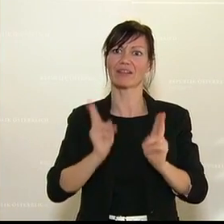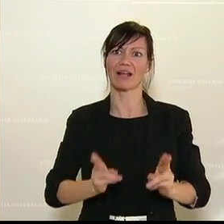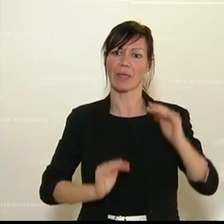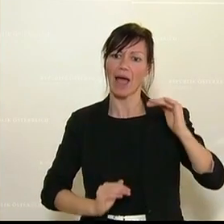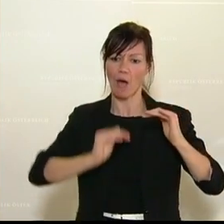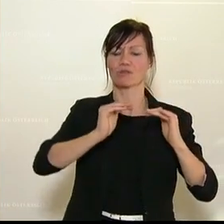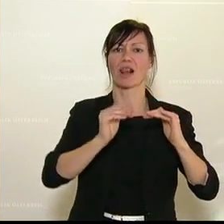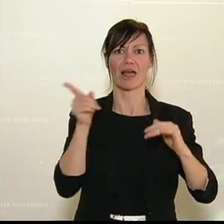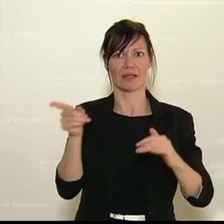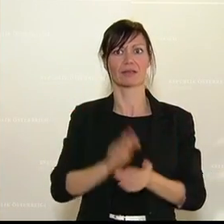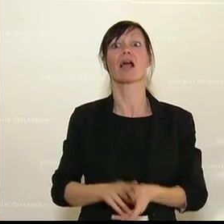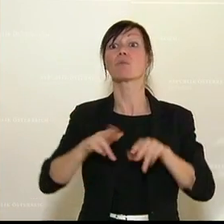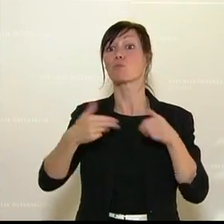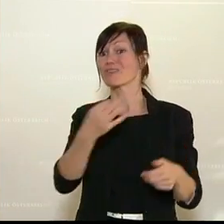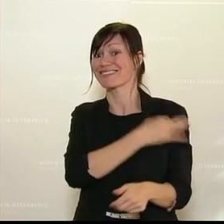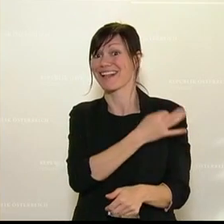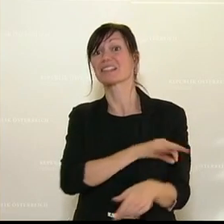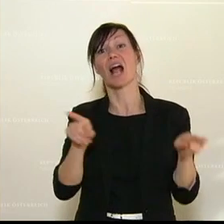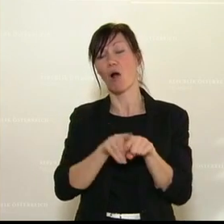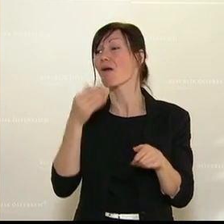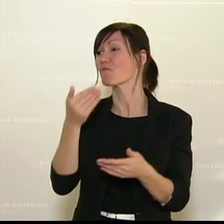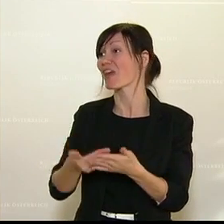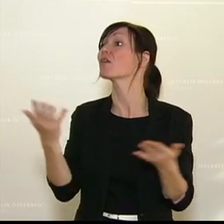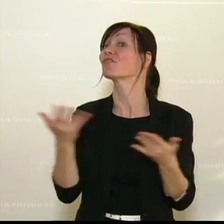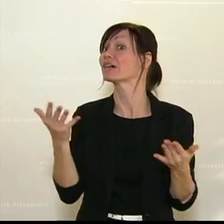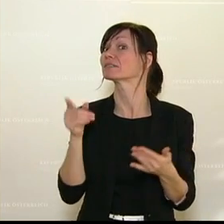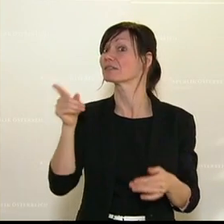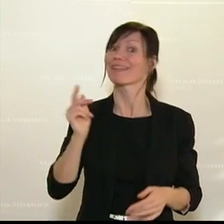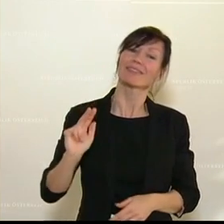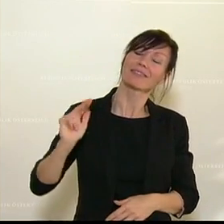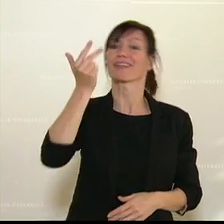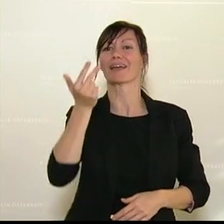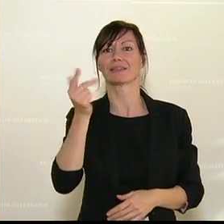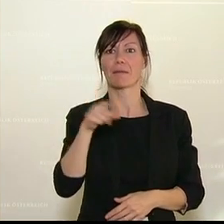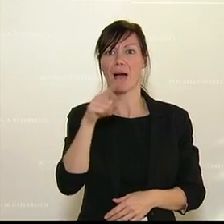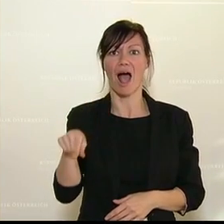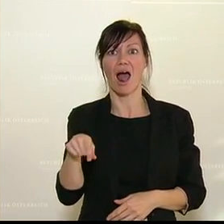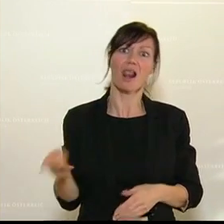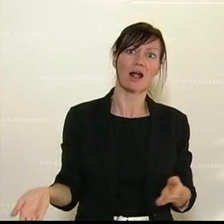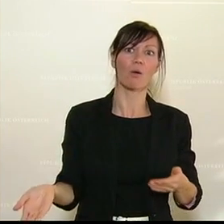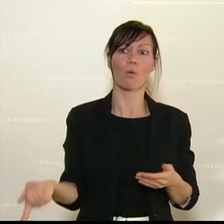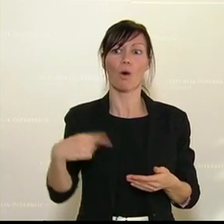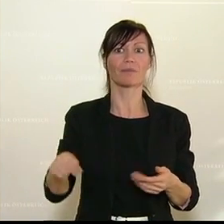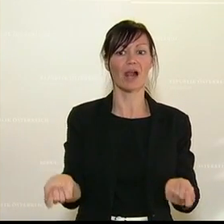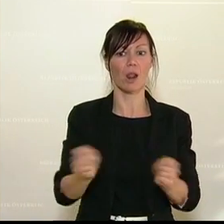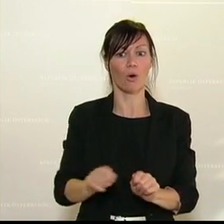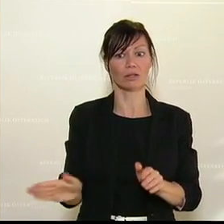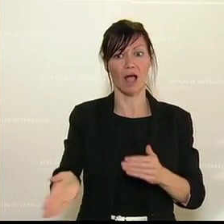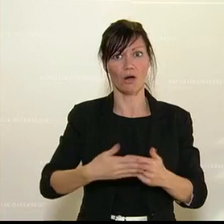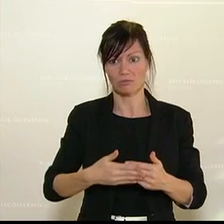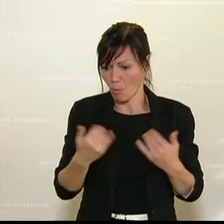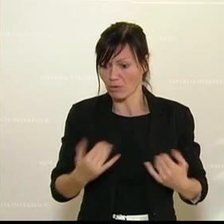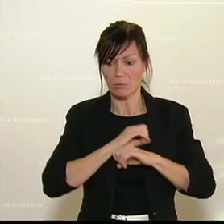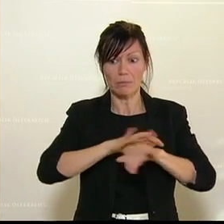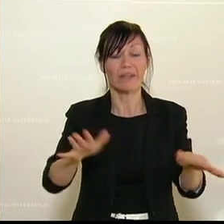Bundeskanzler wäre im Übrigen auch gut beraten, wenn er anstatt die dritte Welle, den dritten Lockdown anzukündigen, so wie er es heute